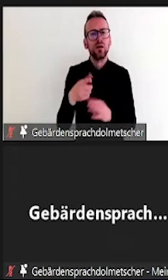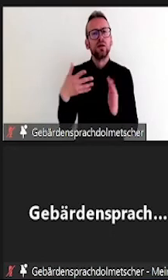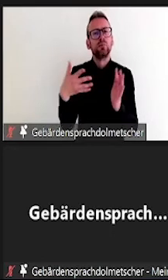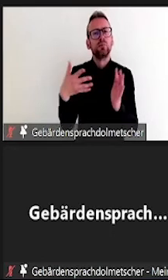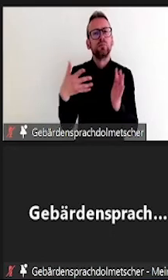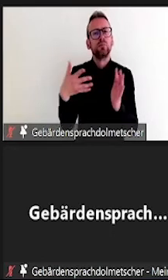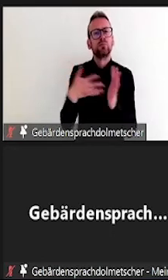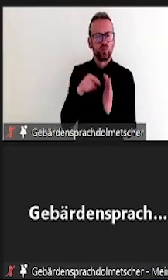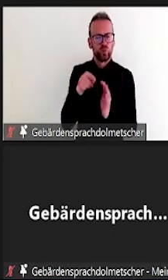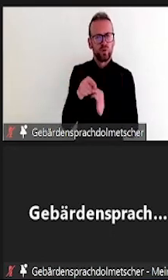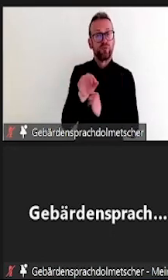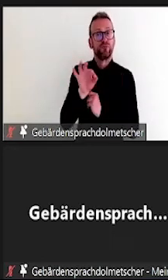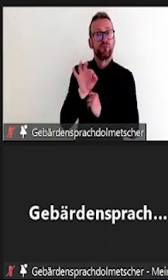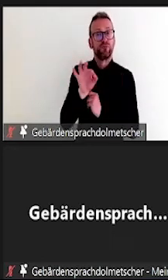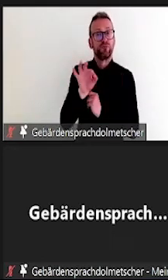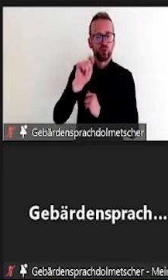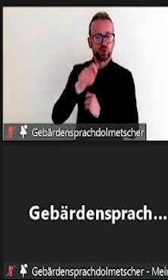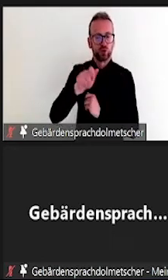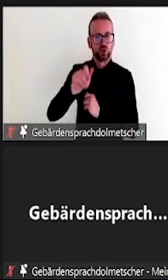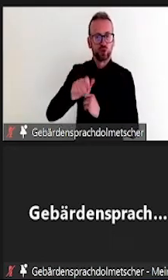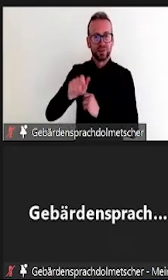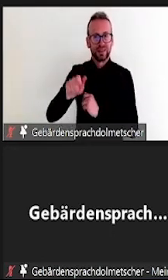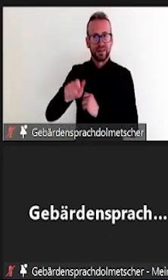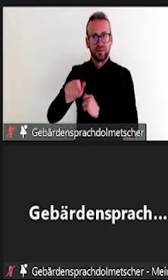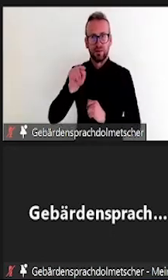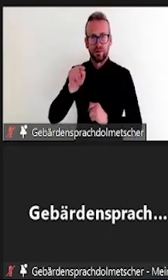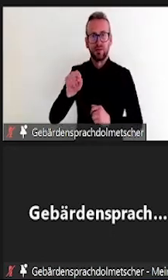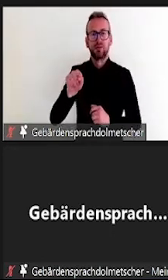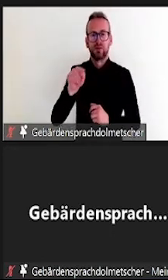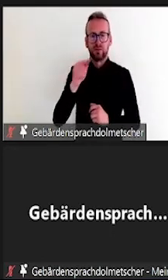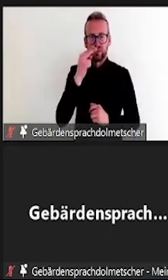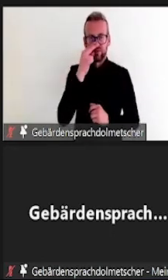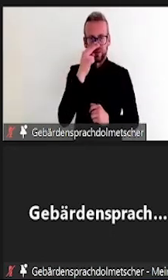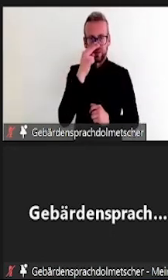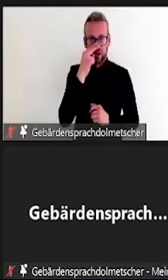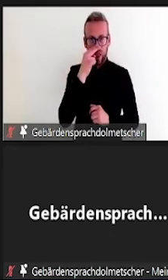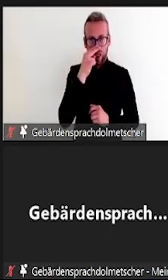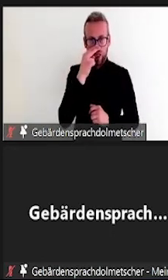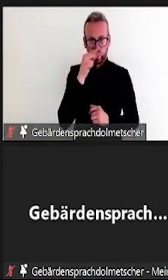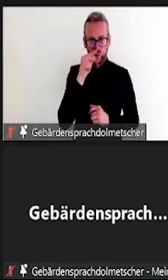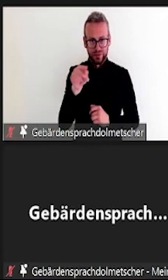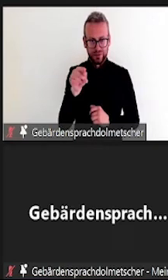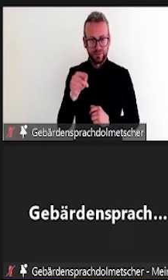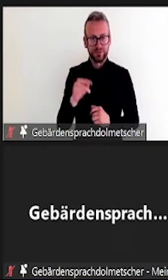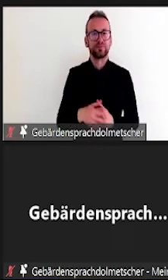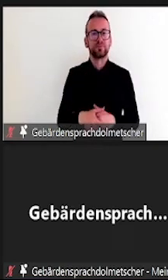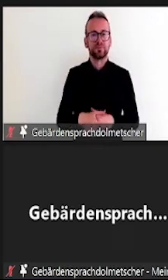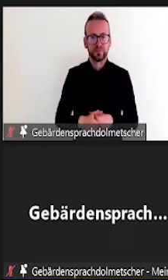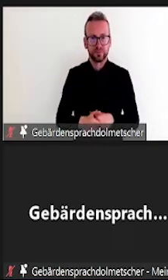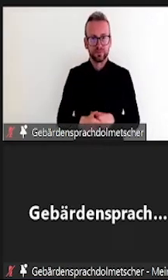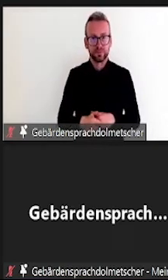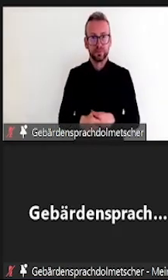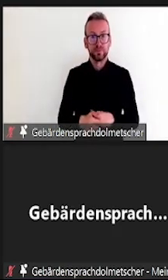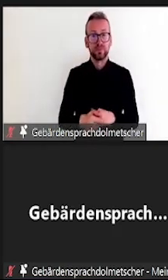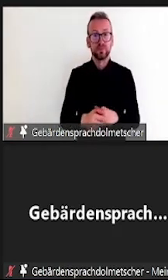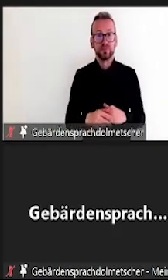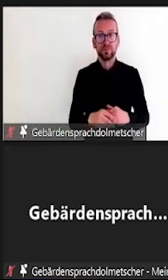behandeln. Im Rahmen der anschließenden Aufgaben soll unter anderem auch ein Schwerpunkt auf digitale Prüfungsdokumente gelegt werden.